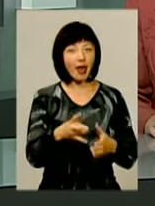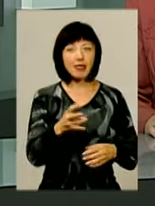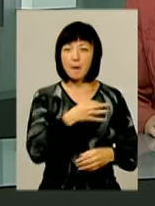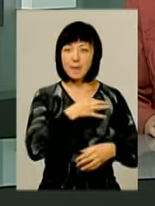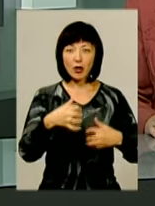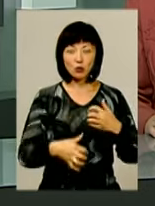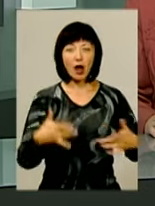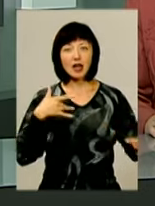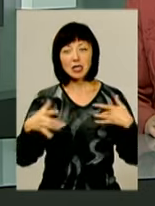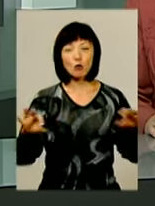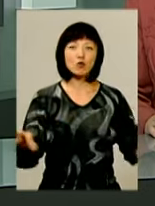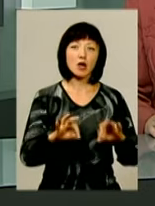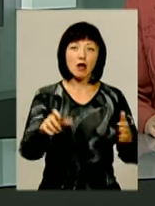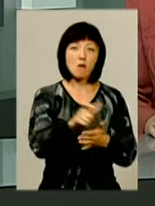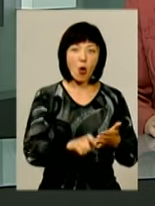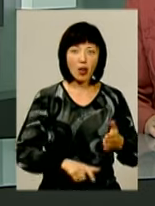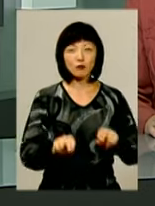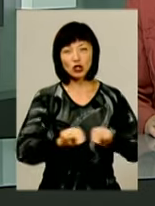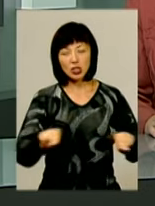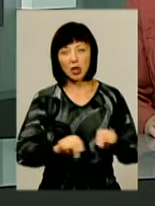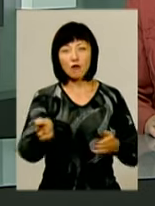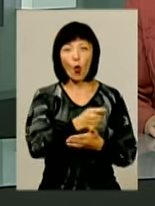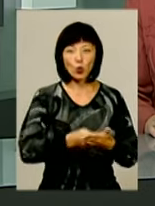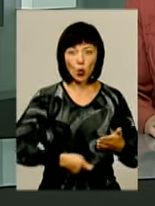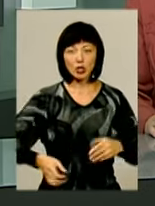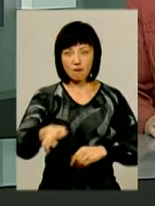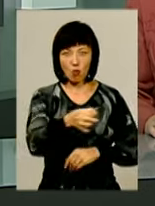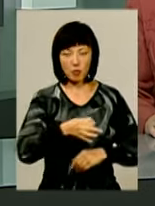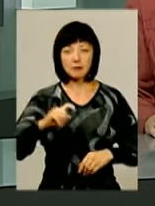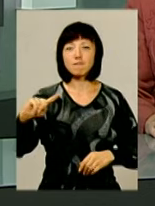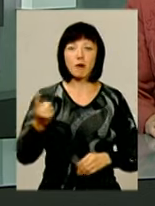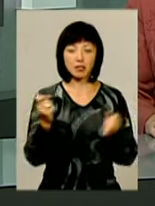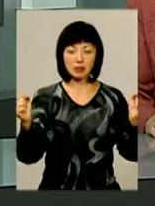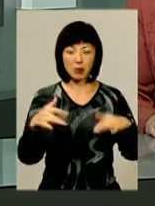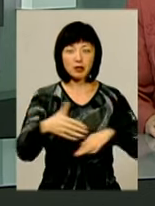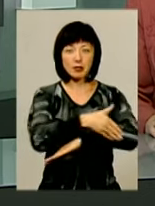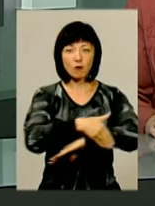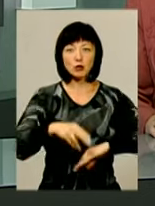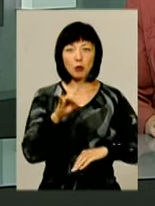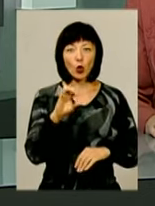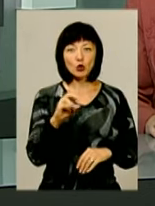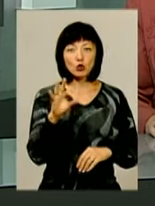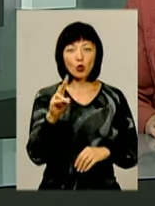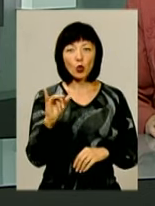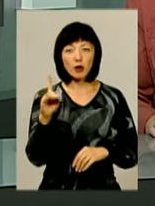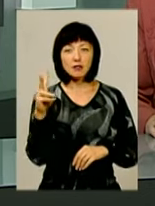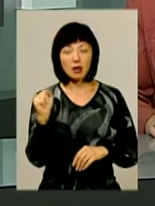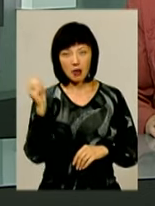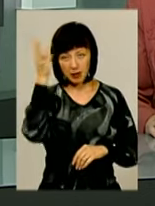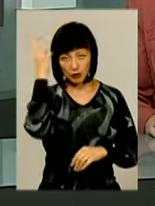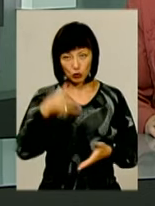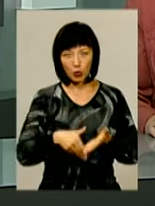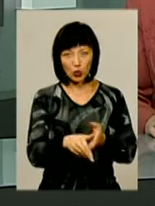артистів, музикантів, поетів, учителів, художників краю вперше зібралися на вулиці Проскурівській у Хмельницькому, щоб